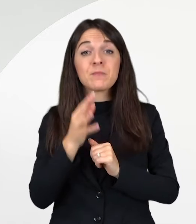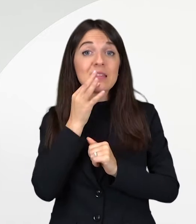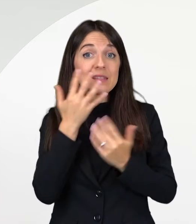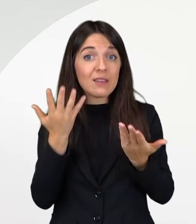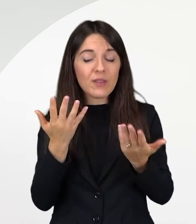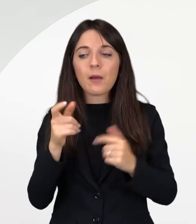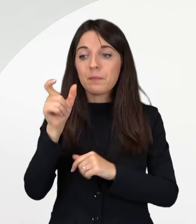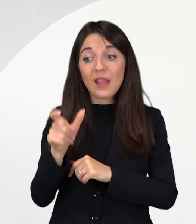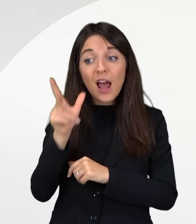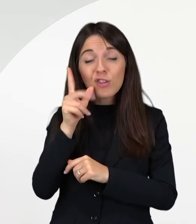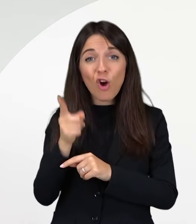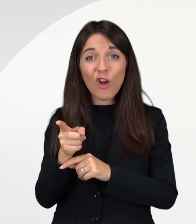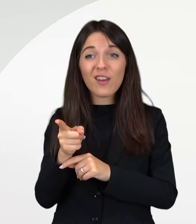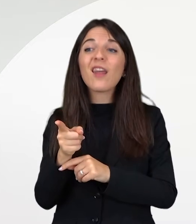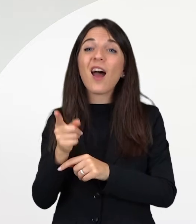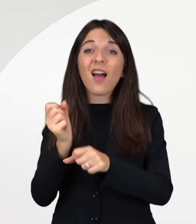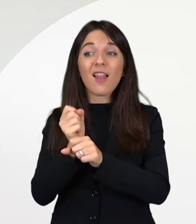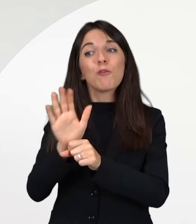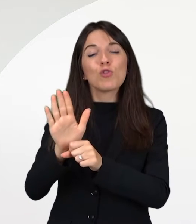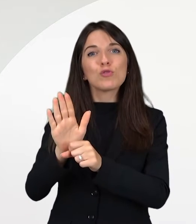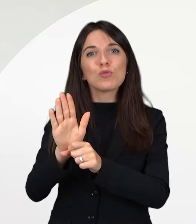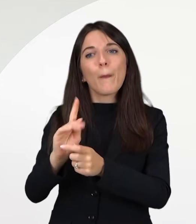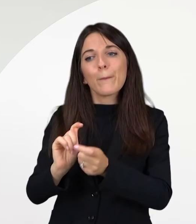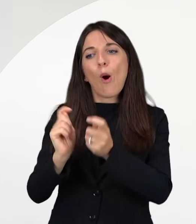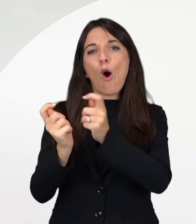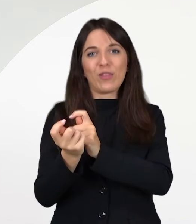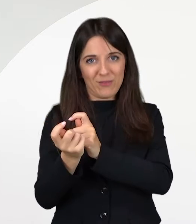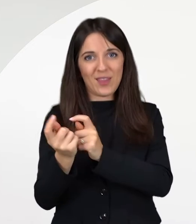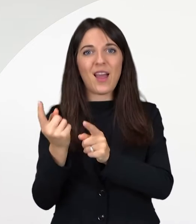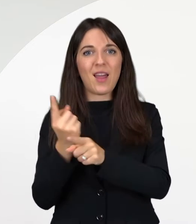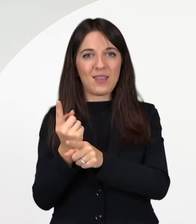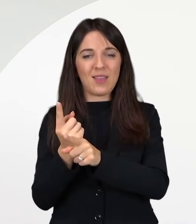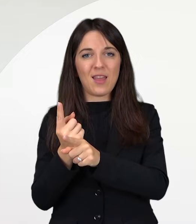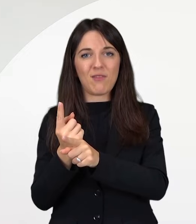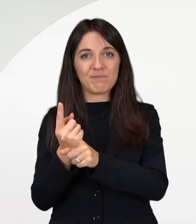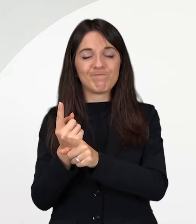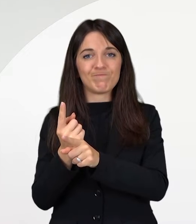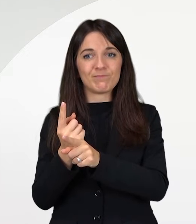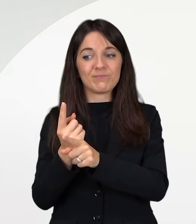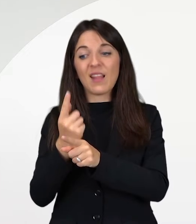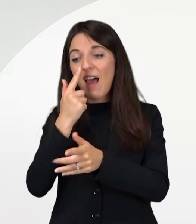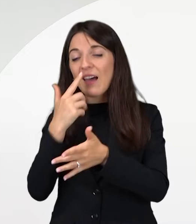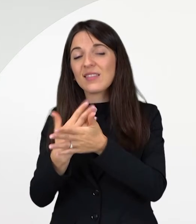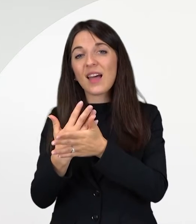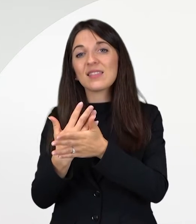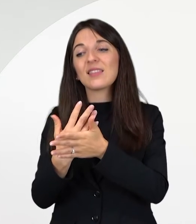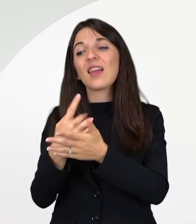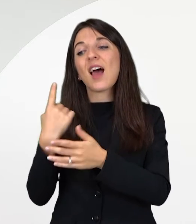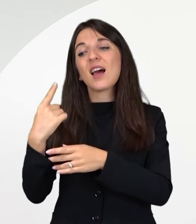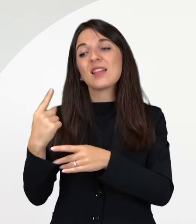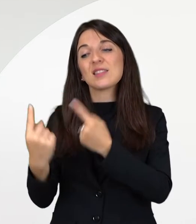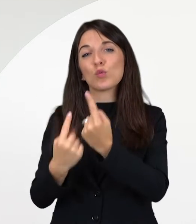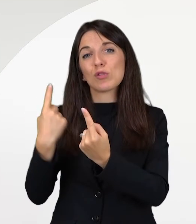fisici o chimici. La donna dovrà quindi essere adibita adibita a mansioni